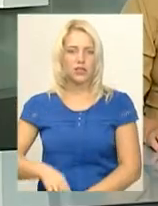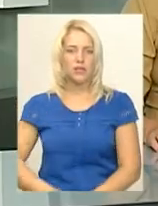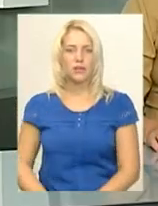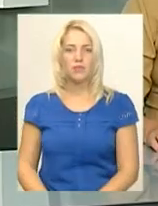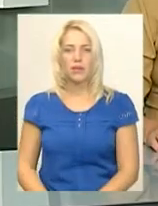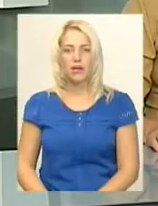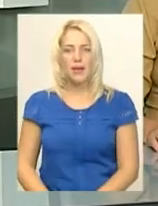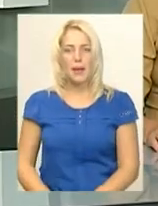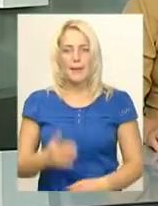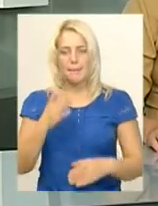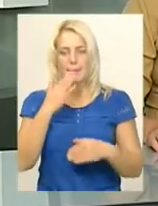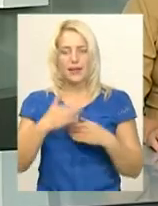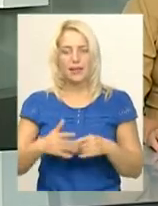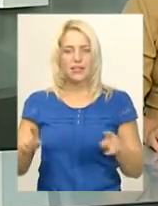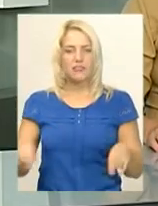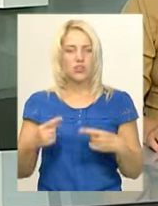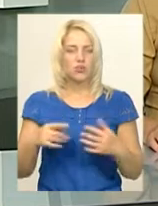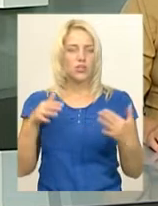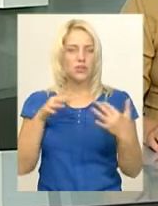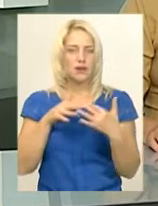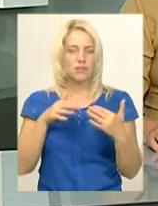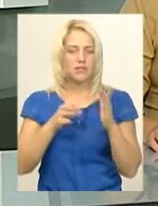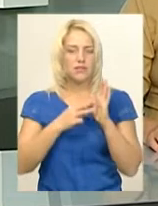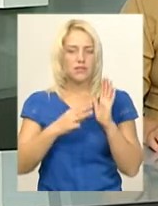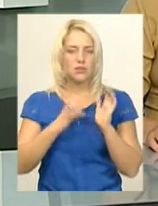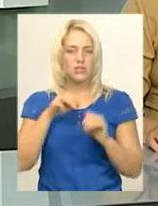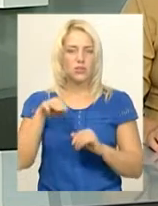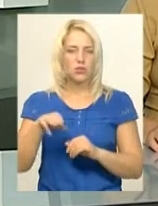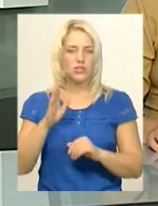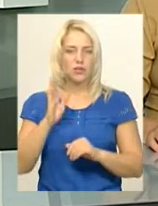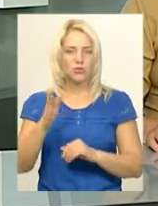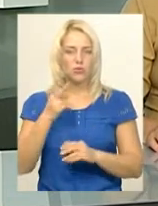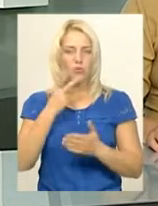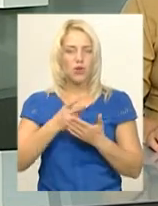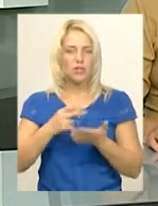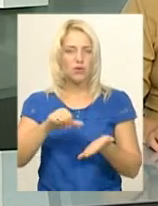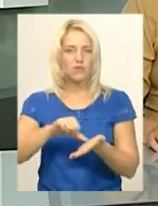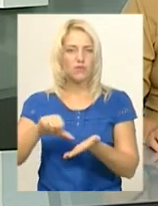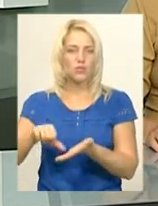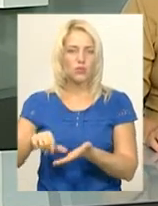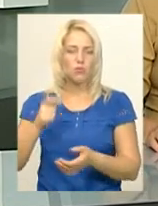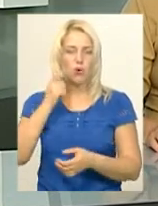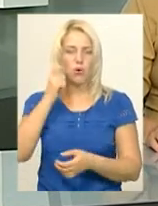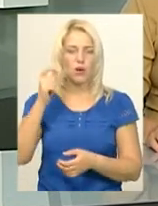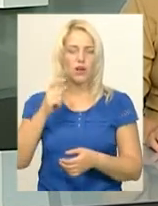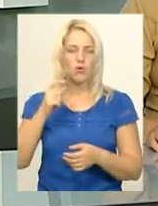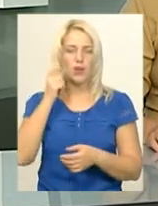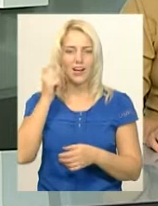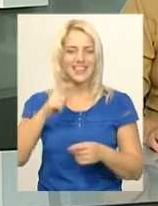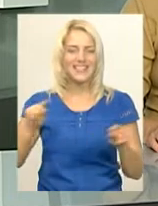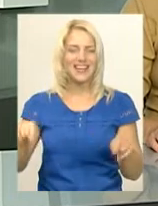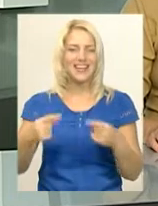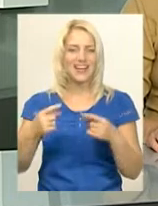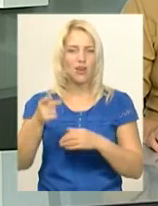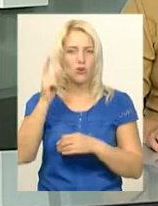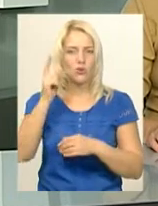Перед відтворенням битви XVIII століття, каже Олександр Заремба, відбудуться показові виступи українських реконструкторів і їхніх колег з